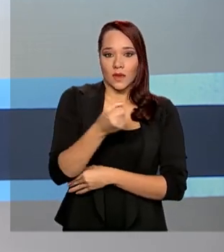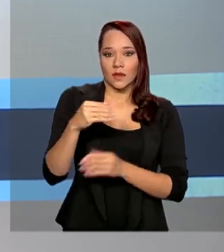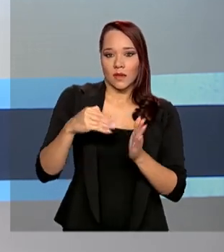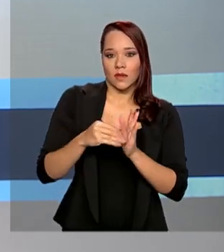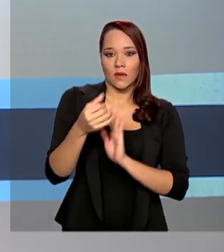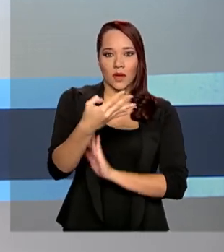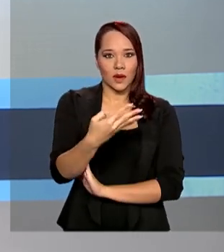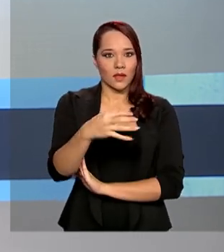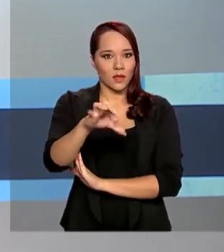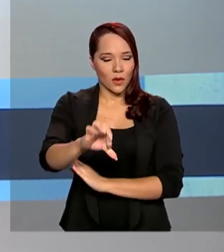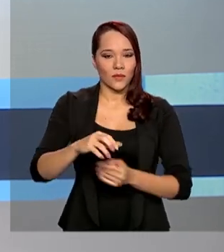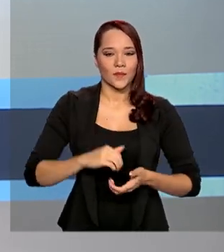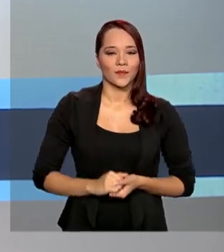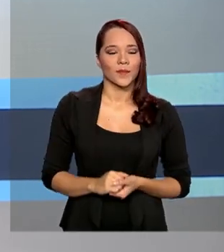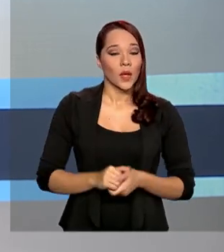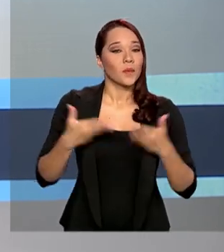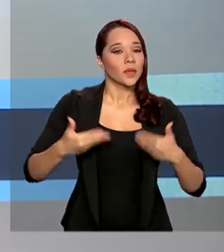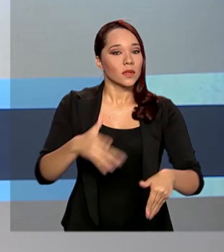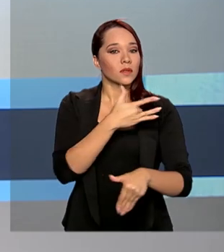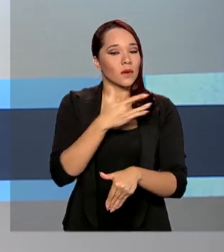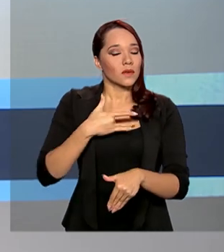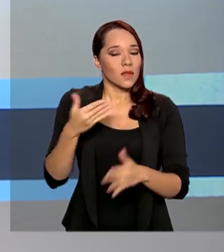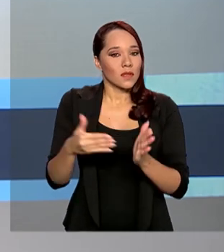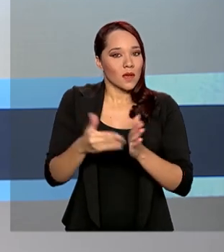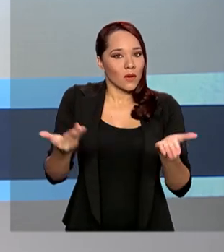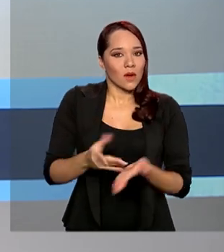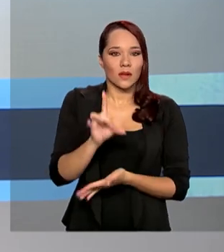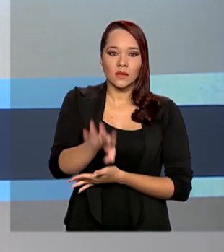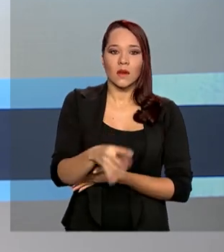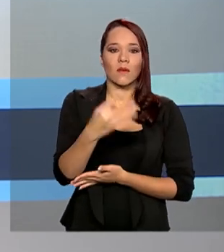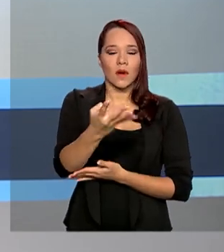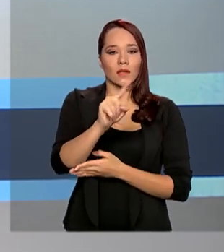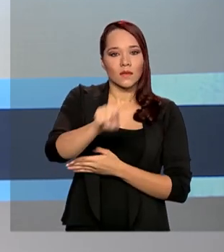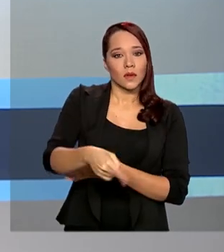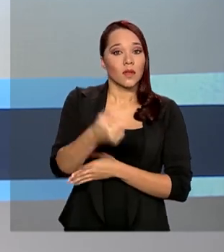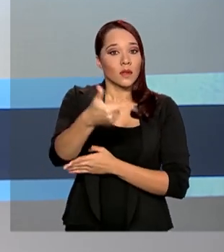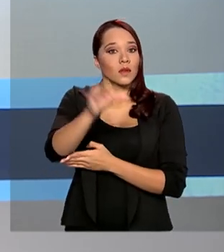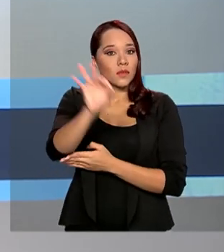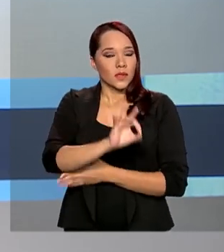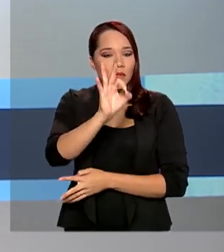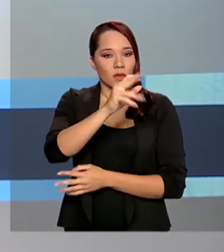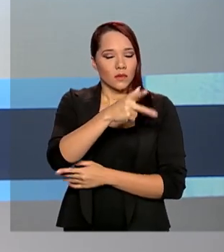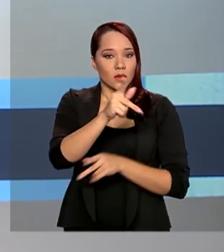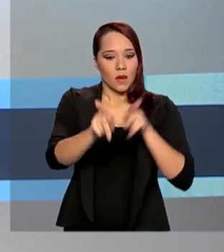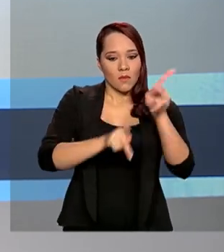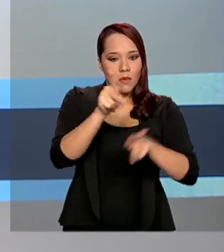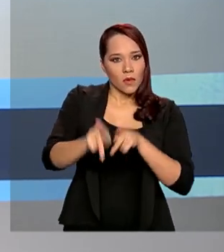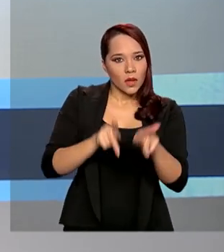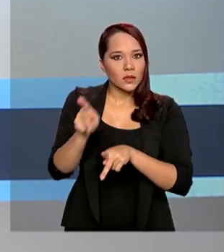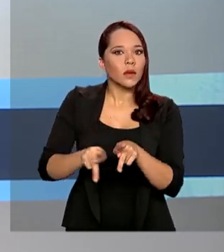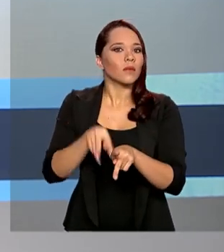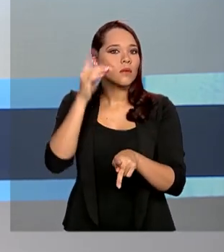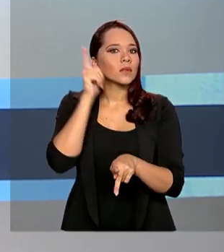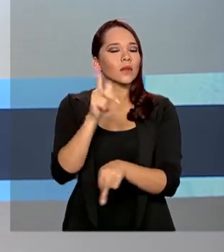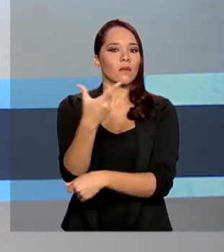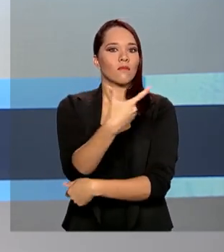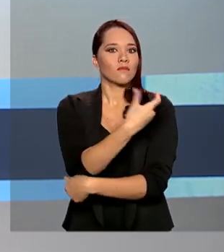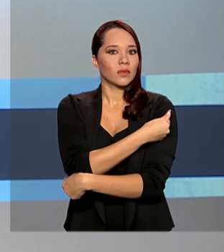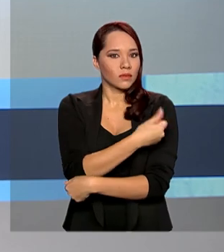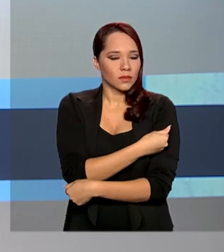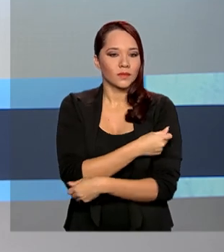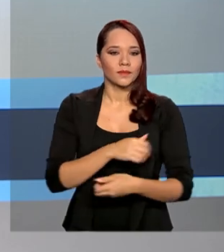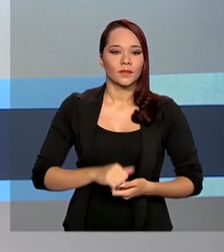De acordo com o Ministério da Saúde, até agora apenas 4,2% do público-alvo foi imunizado.